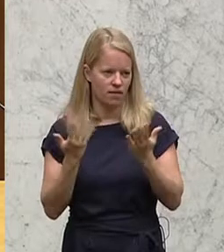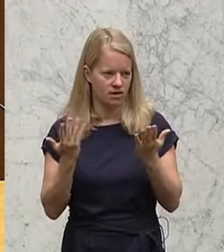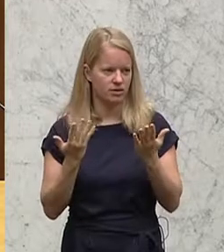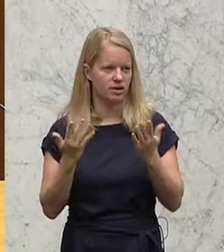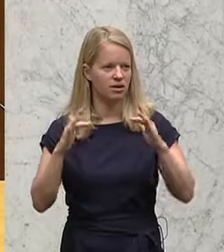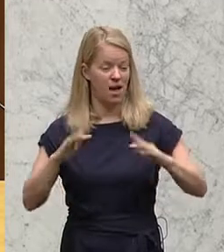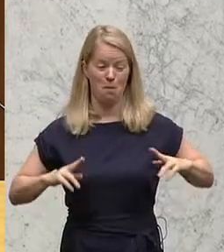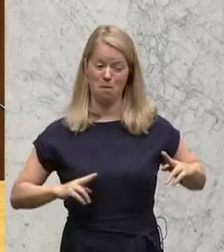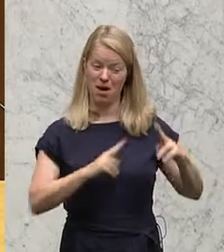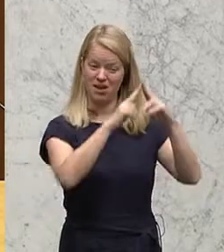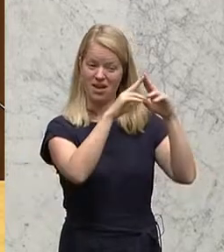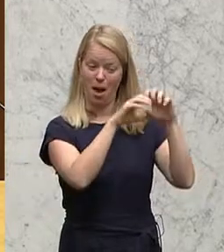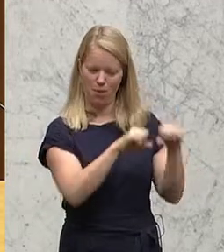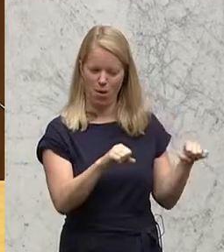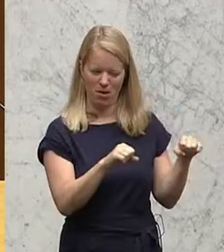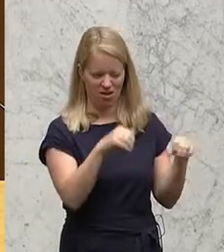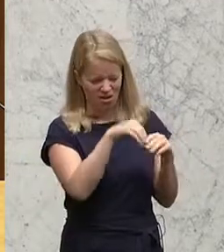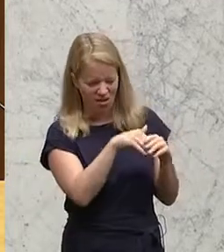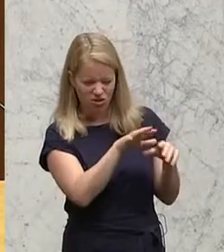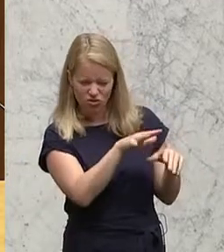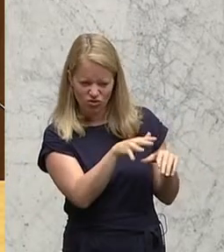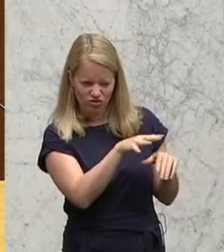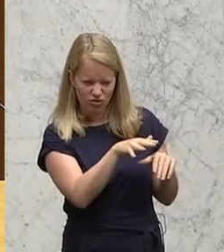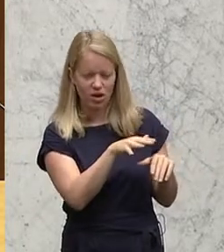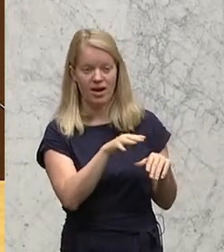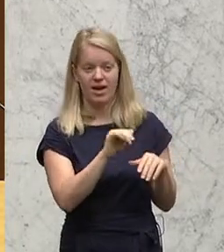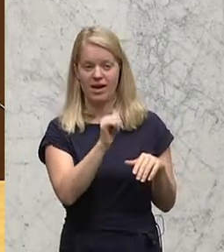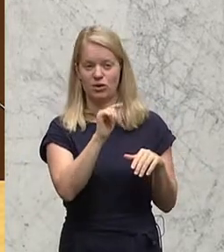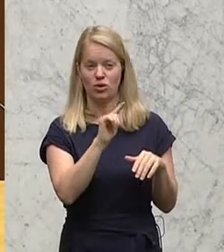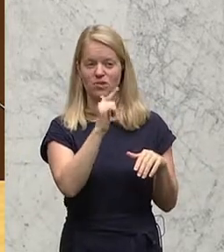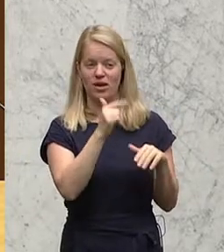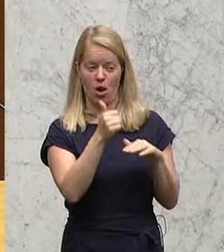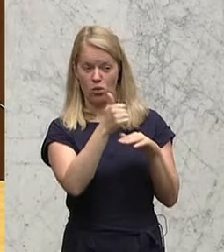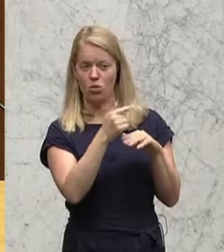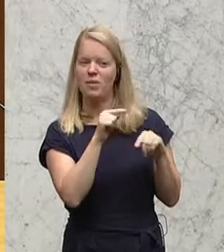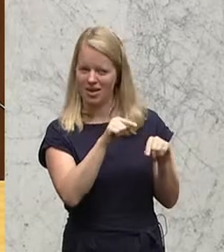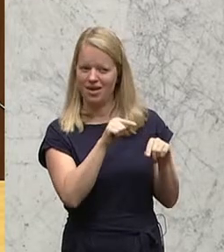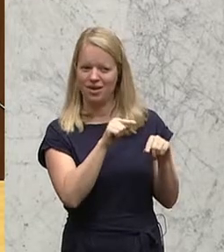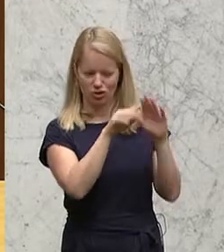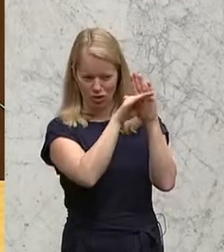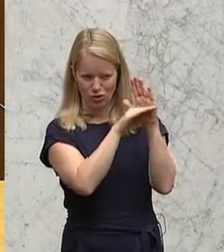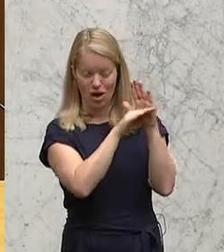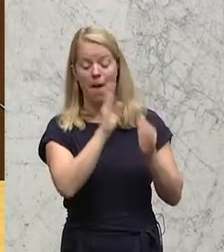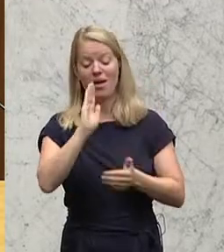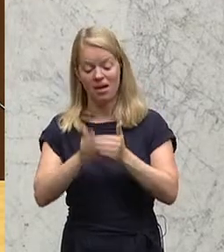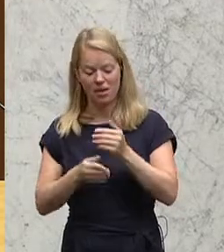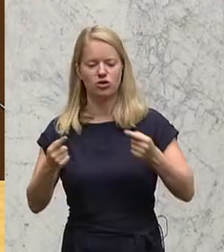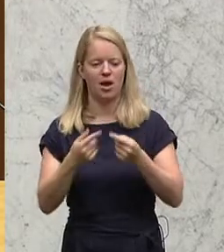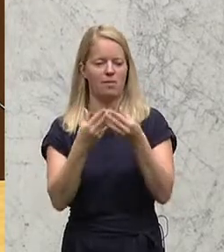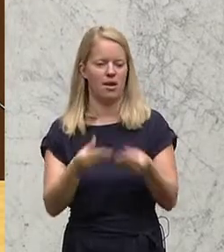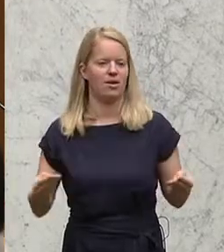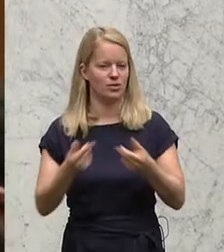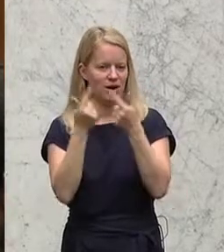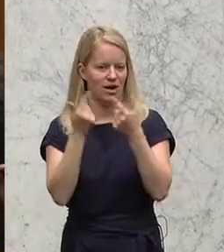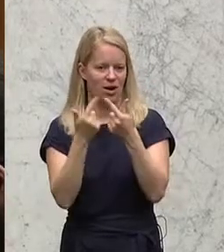schwachen Pariser Abkommen über das erste und zweite Autonomiestatut am Ende diese Streitbeilegungserklärung 1992